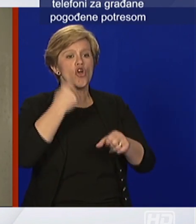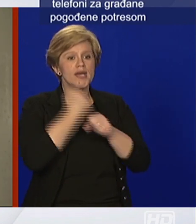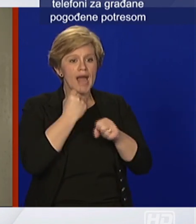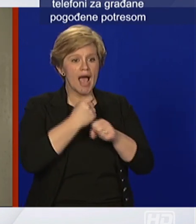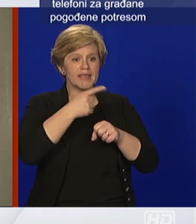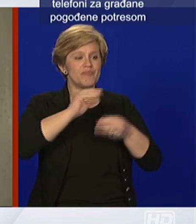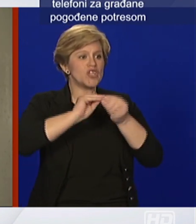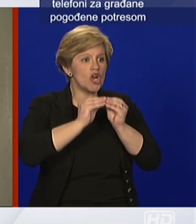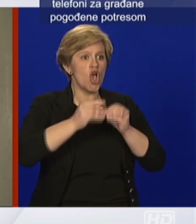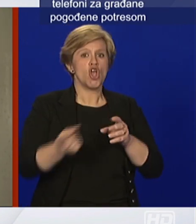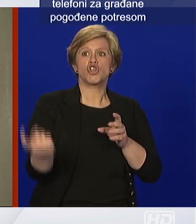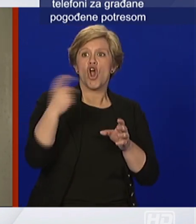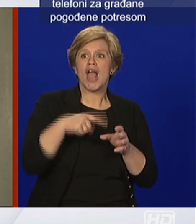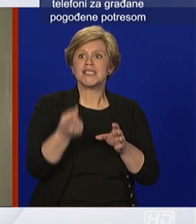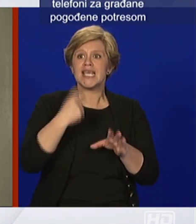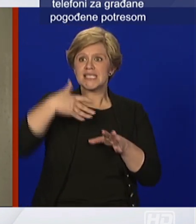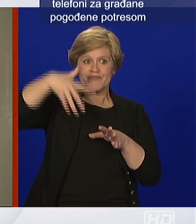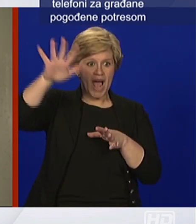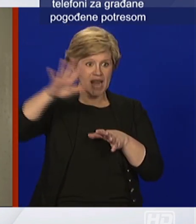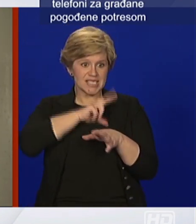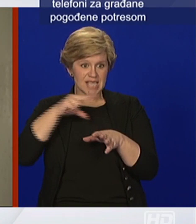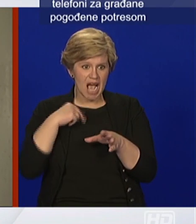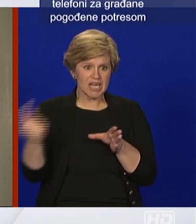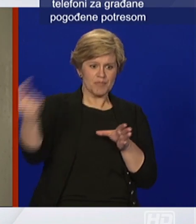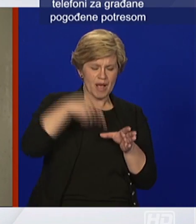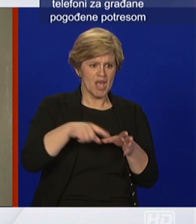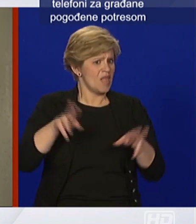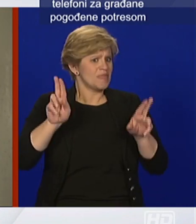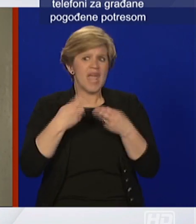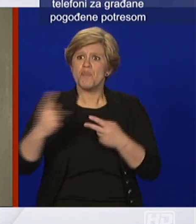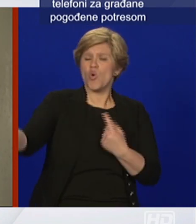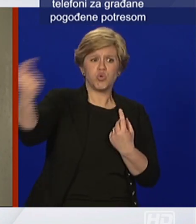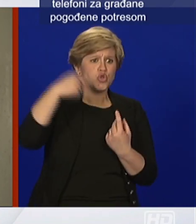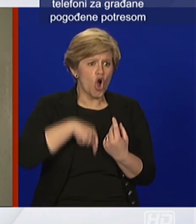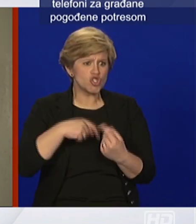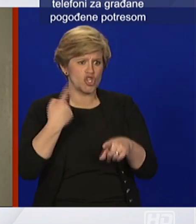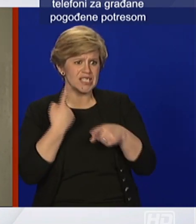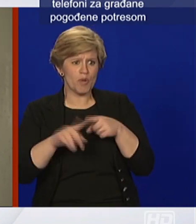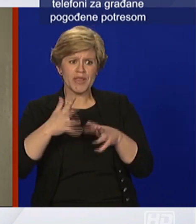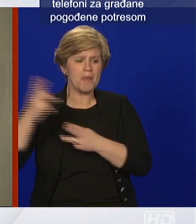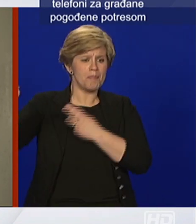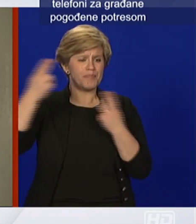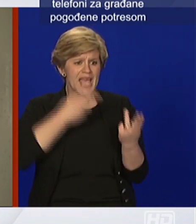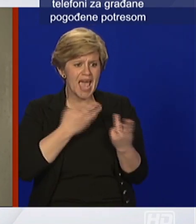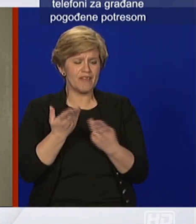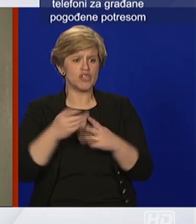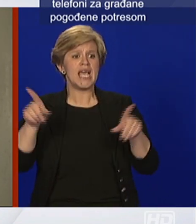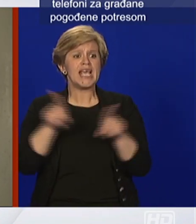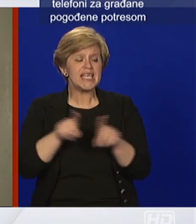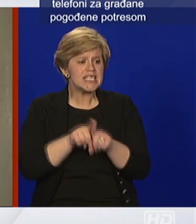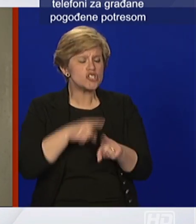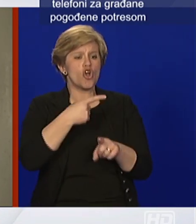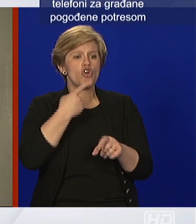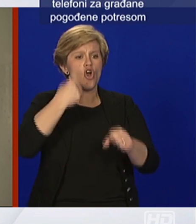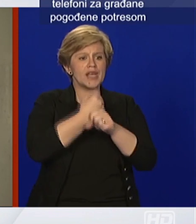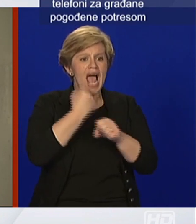tvrde da ne mogu doći na radno mjesto također javljali su se ljudi koji su počnici pučki kuhinja koji unutar Zagreba a obično su to